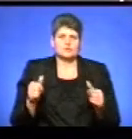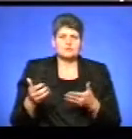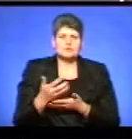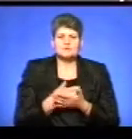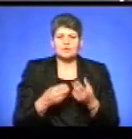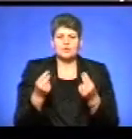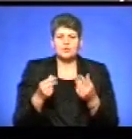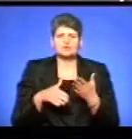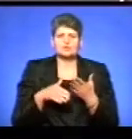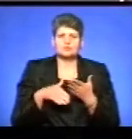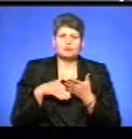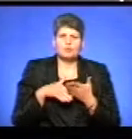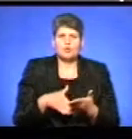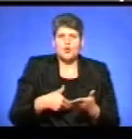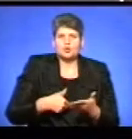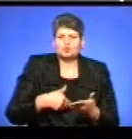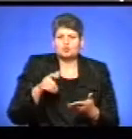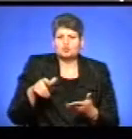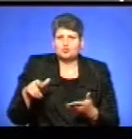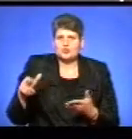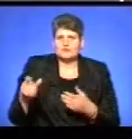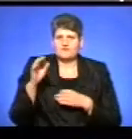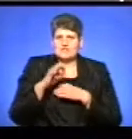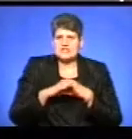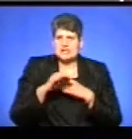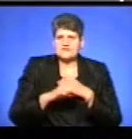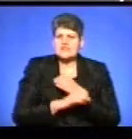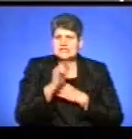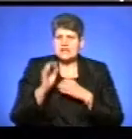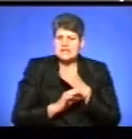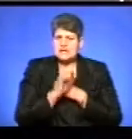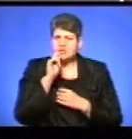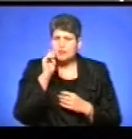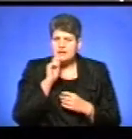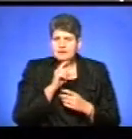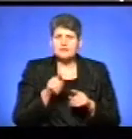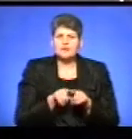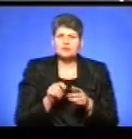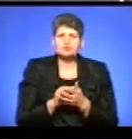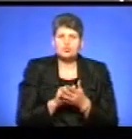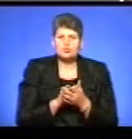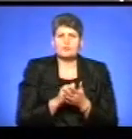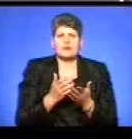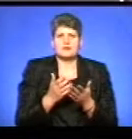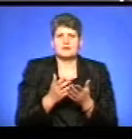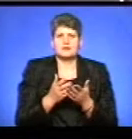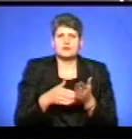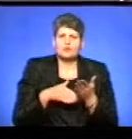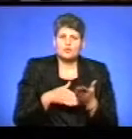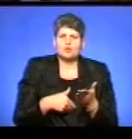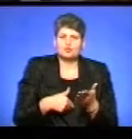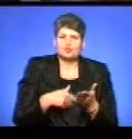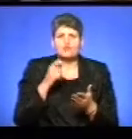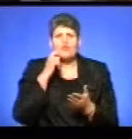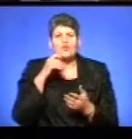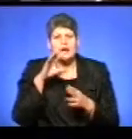допомогу голодуючим у Східній Україні, також документи про існування таких комітетів на допомогу голодуючим в Україні.